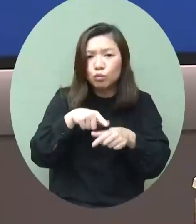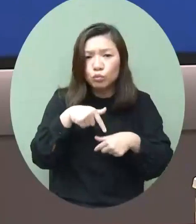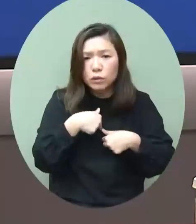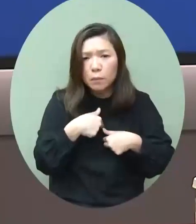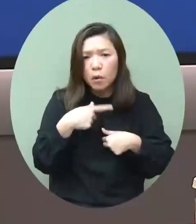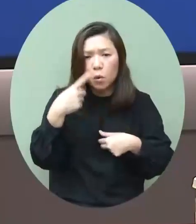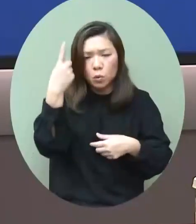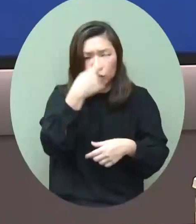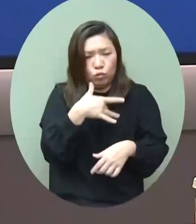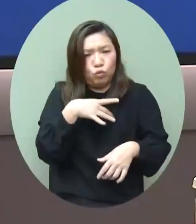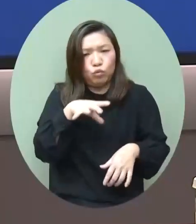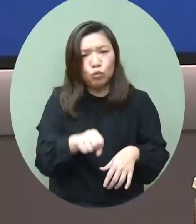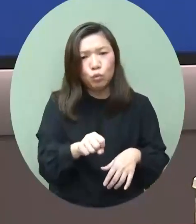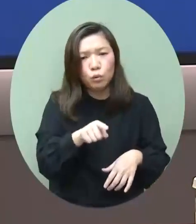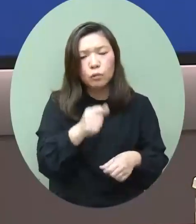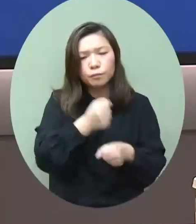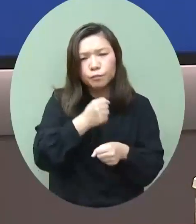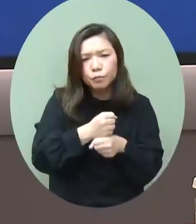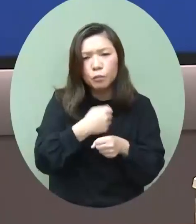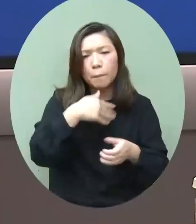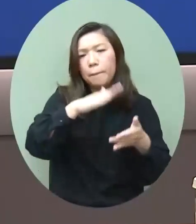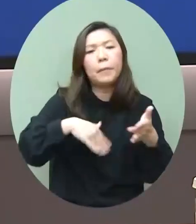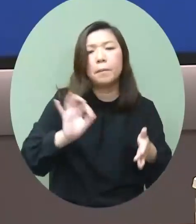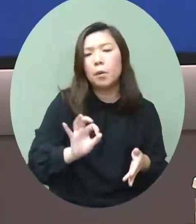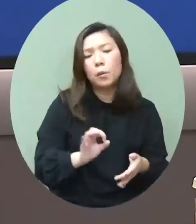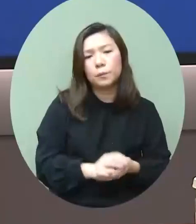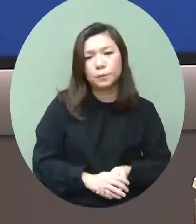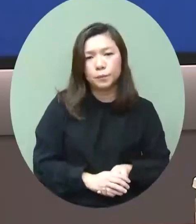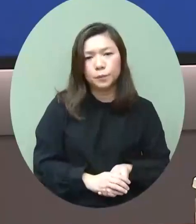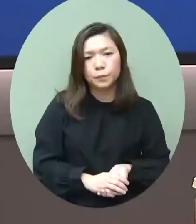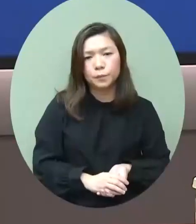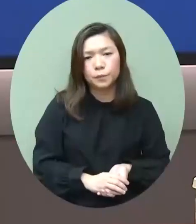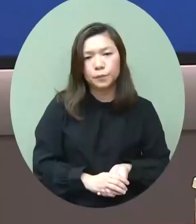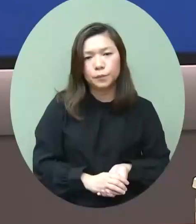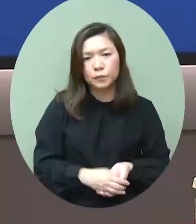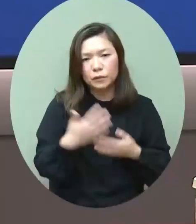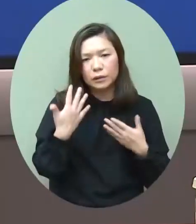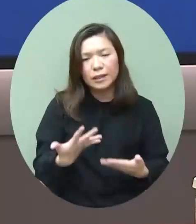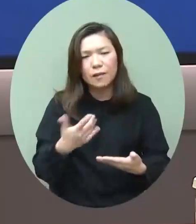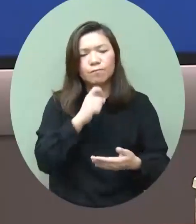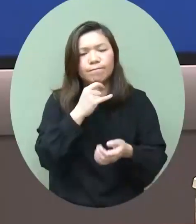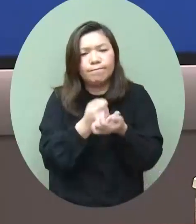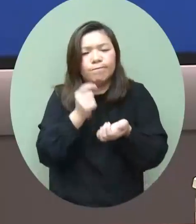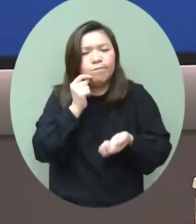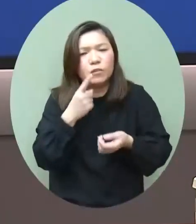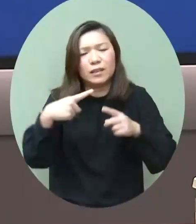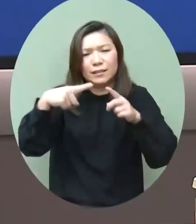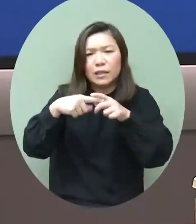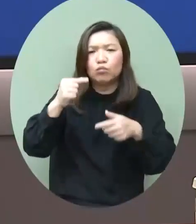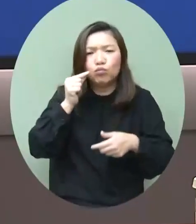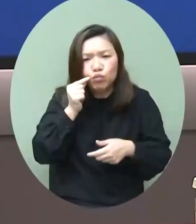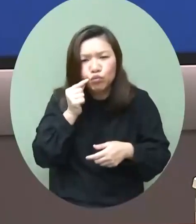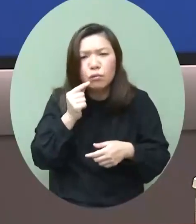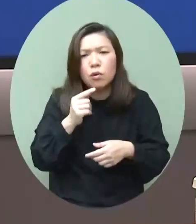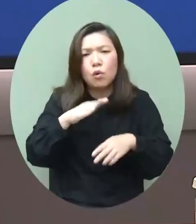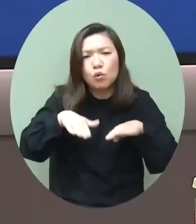需要有的工作但是畢竟在生命至上人命安全的大